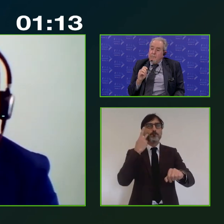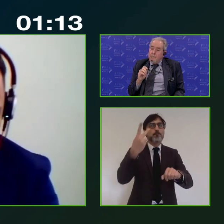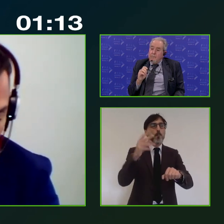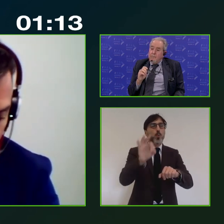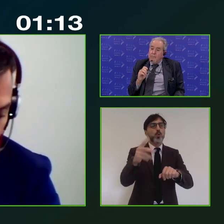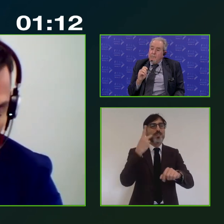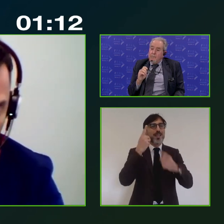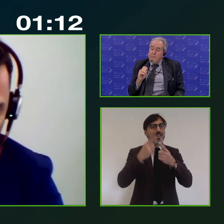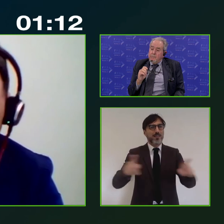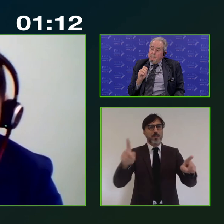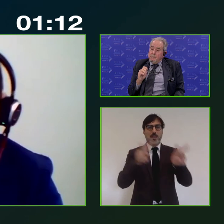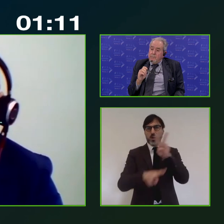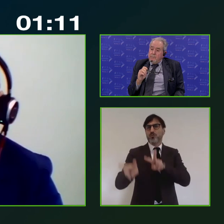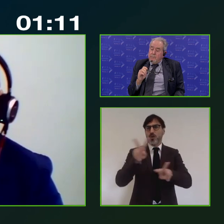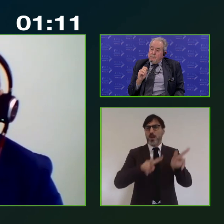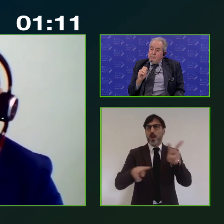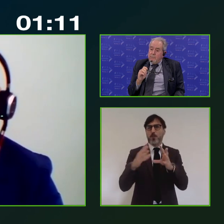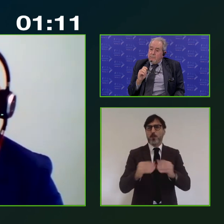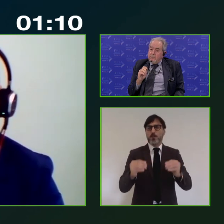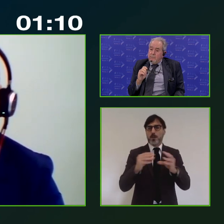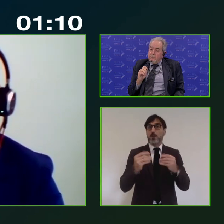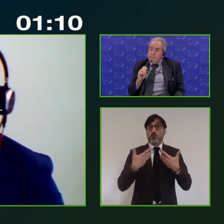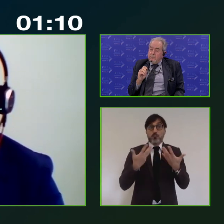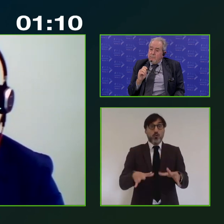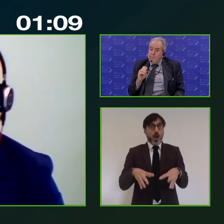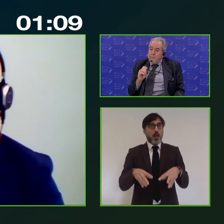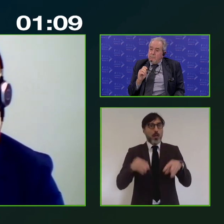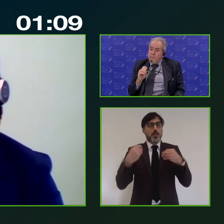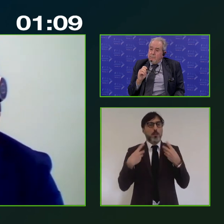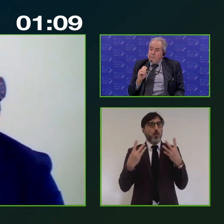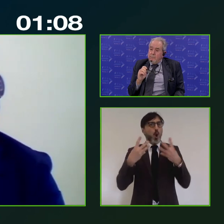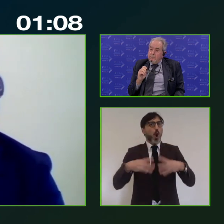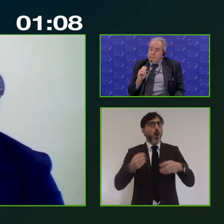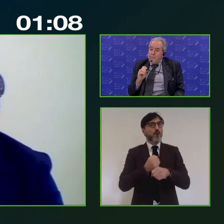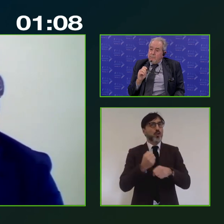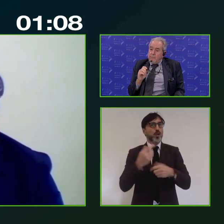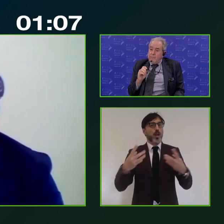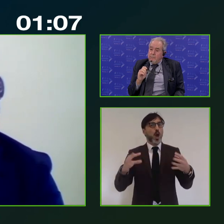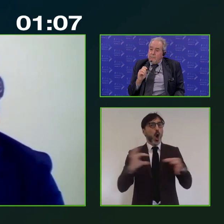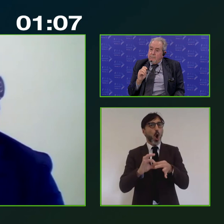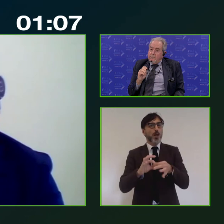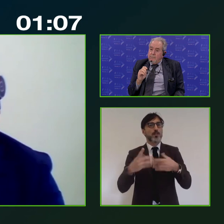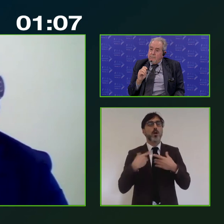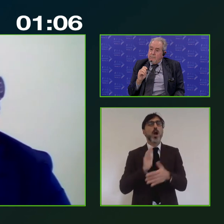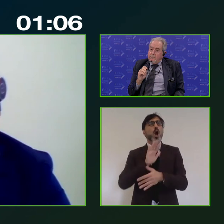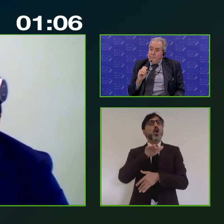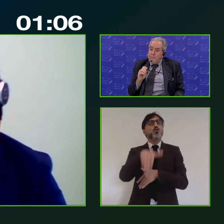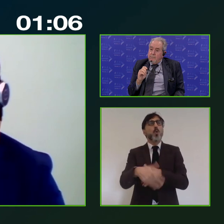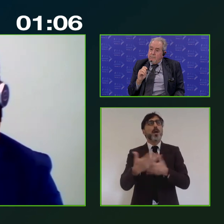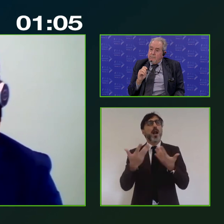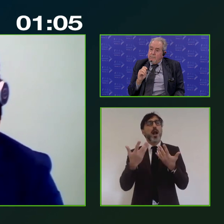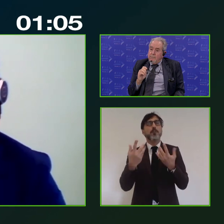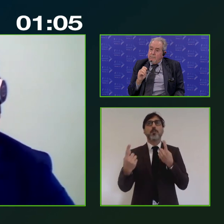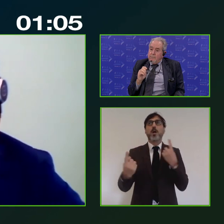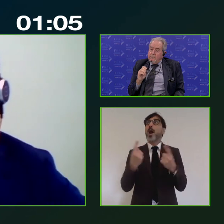noi cercheremo di fare e stiamo già facendo con officine e collezione sia proprio quella di superare la questione dall